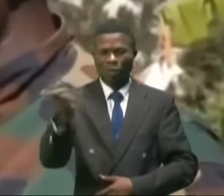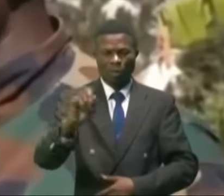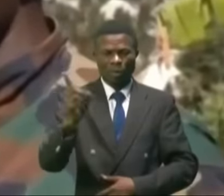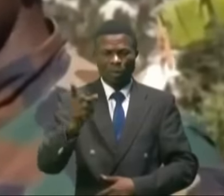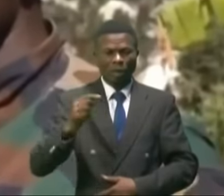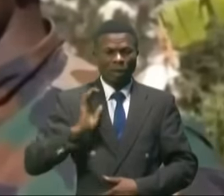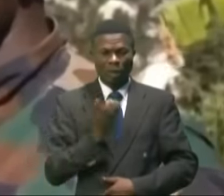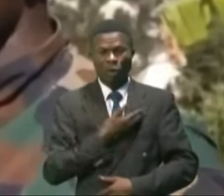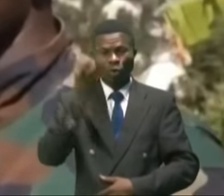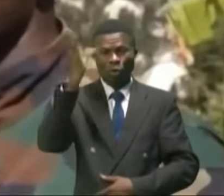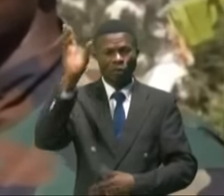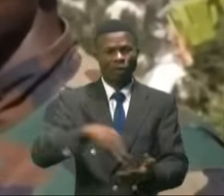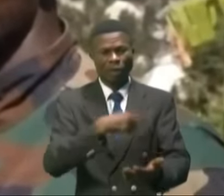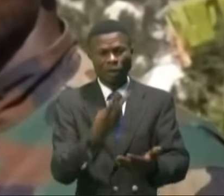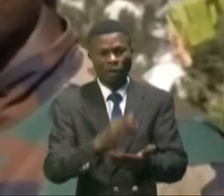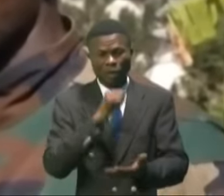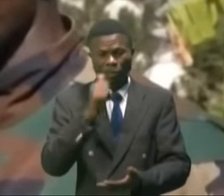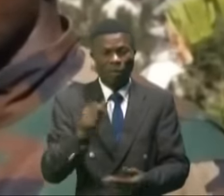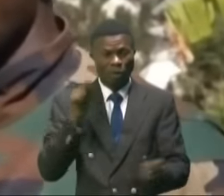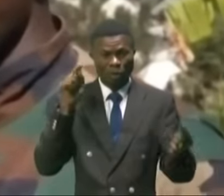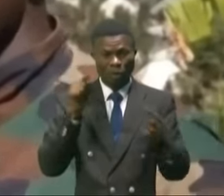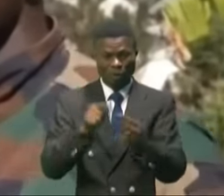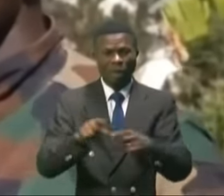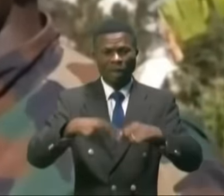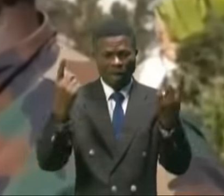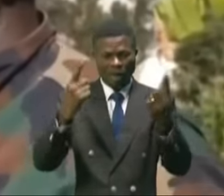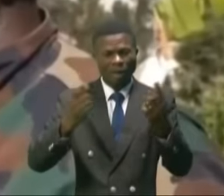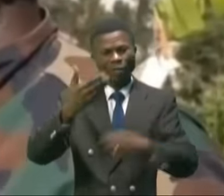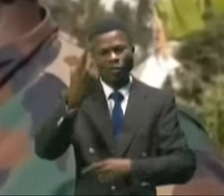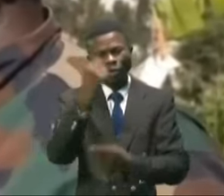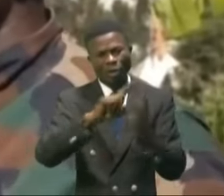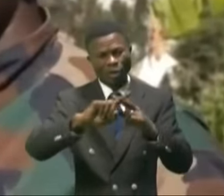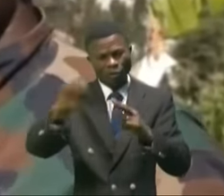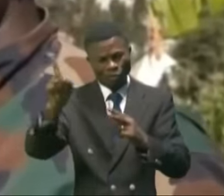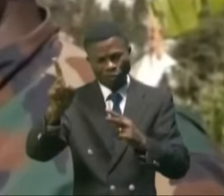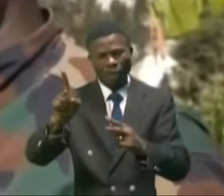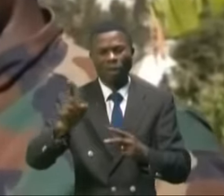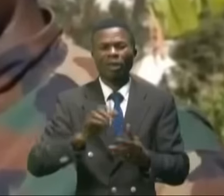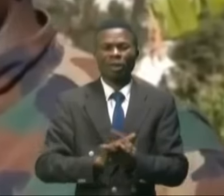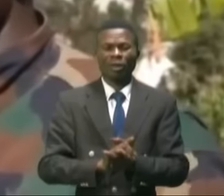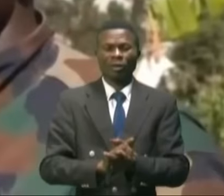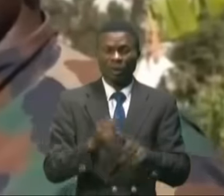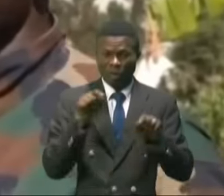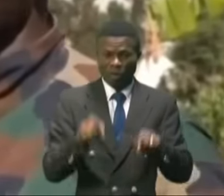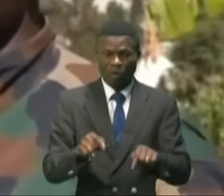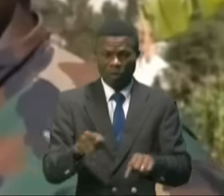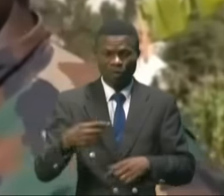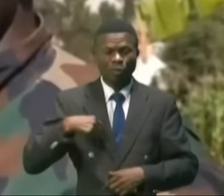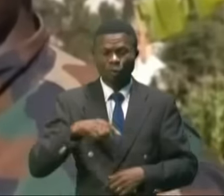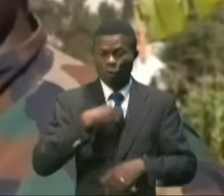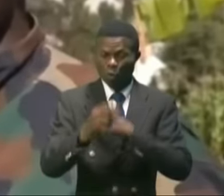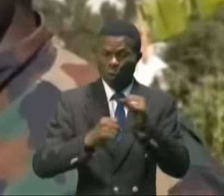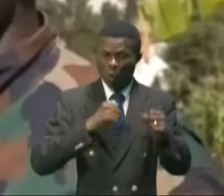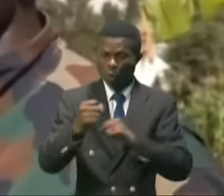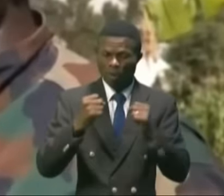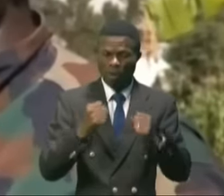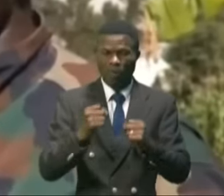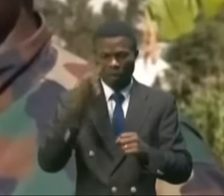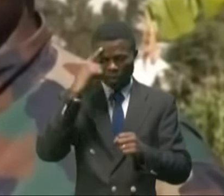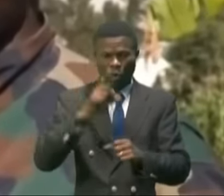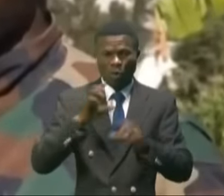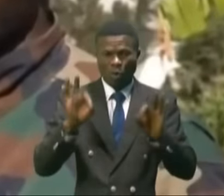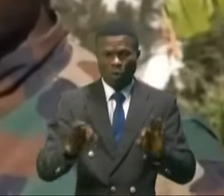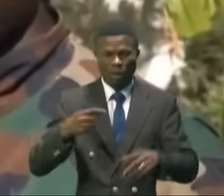ne tombera jamais. Jusqu'à ce que l'ennemi va retourner d'où il est venu. Ici, nous luttons pour notre